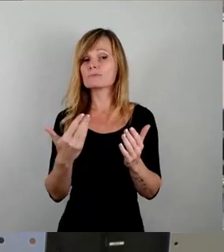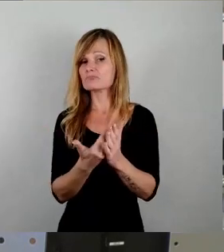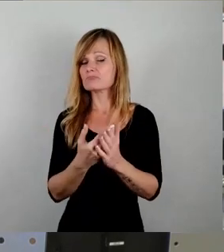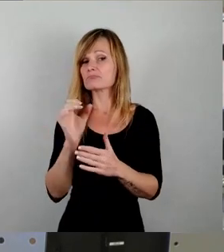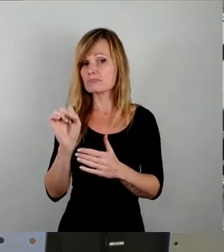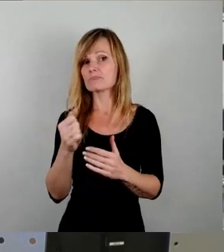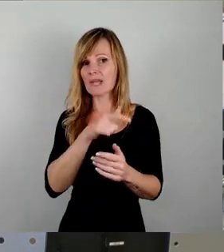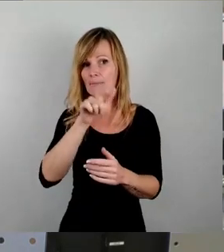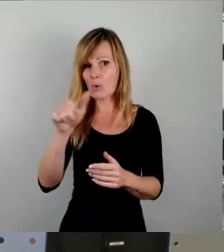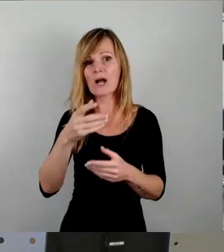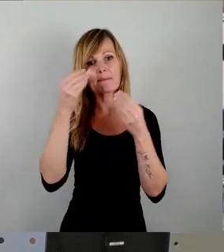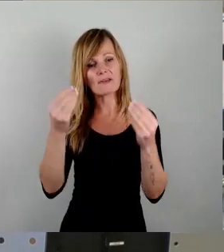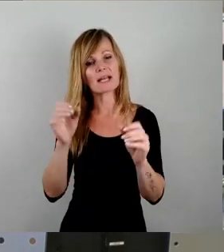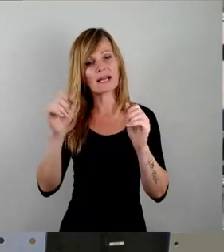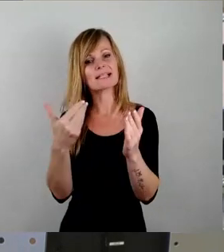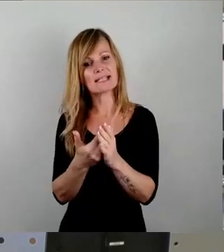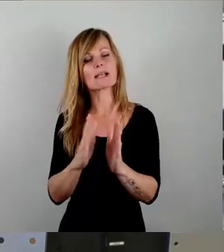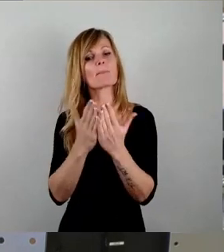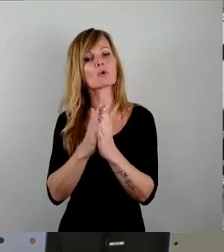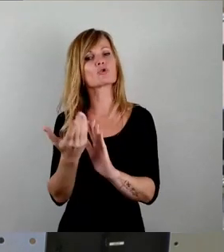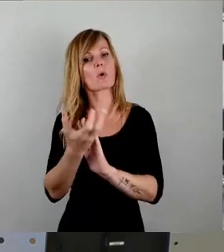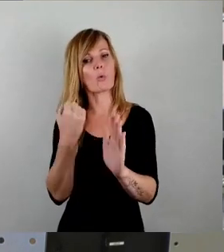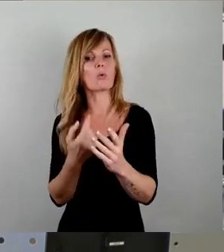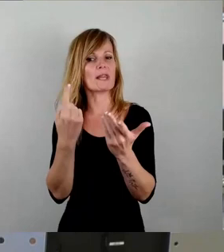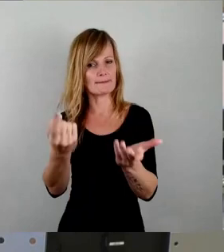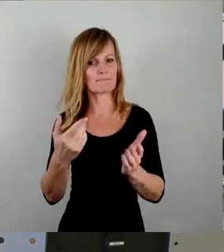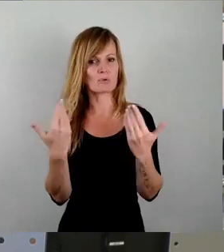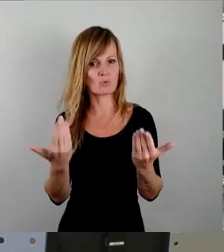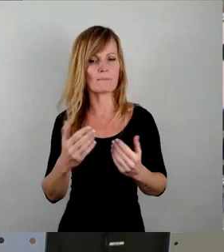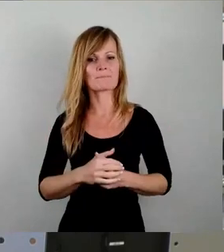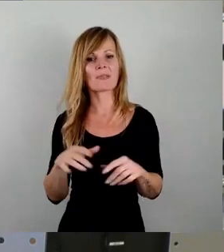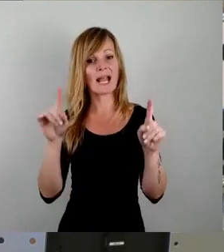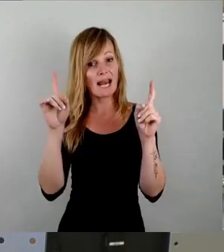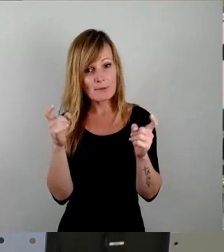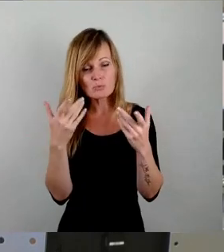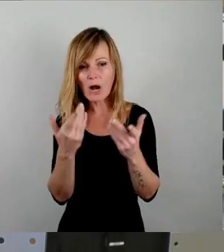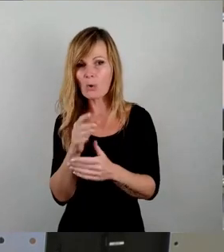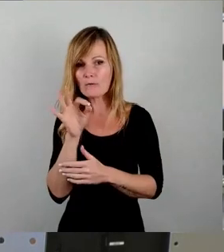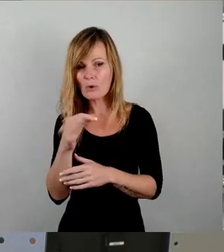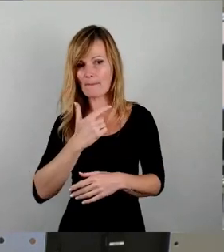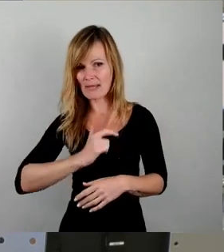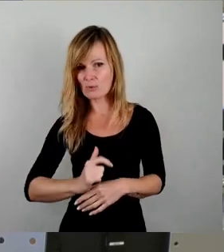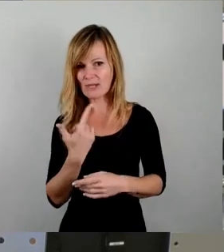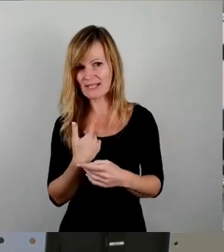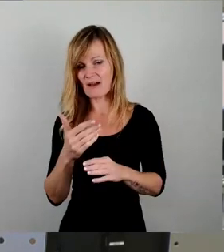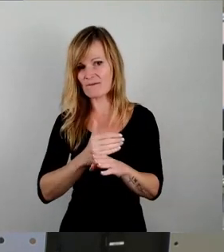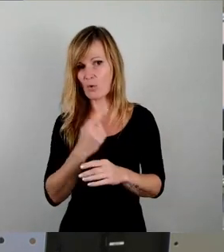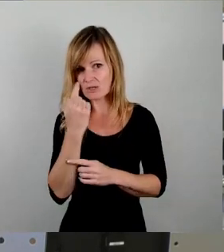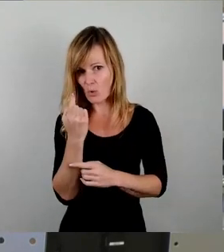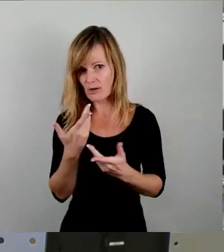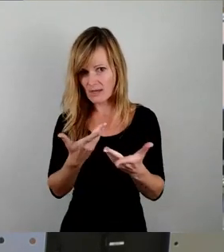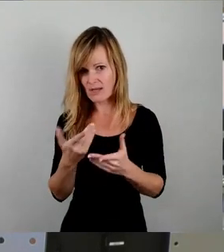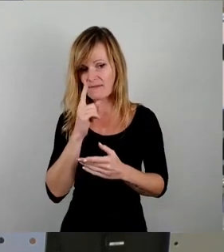den Bürgern auch empfehlen, sich eine solche Broschüre mal zuzulegen. Klammer zu. Und entsprechend auch persönlich Vorsorge zu treffen, damit man im